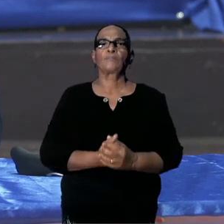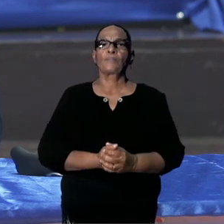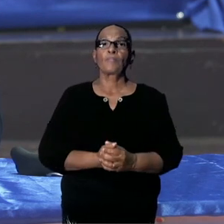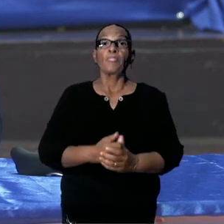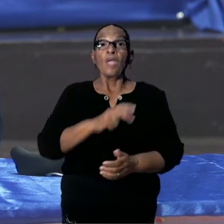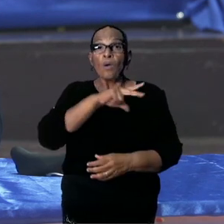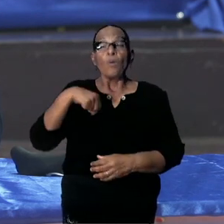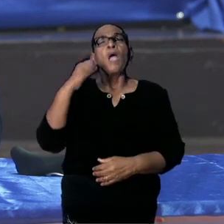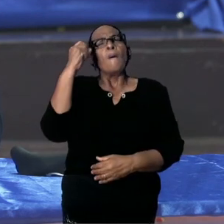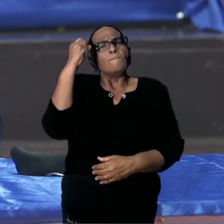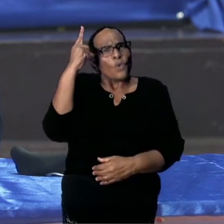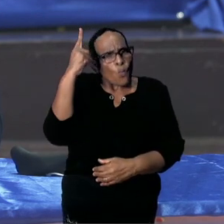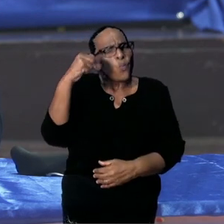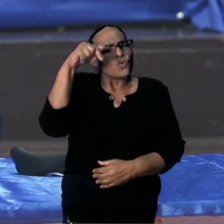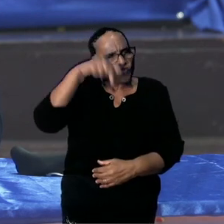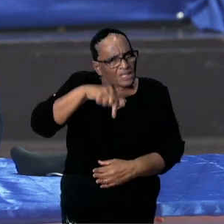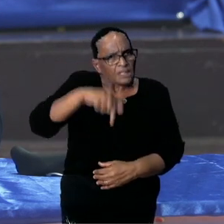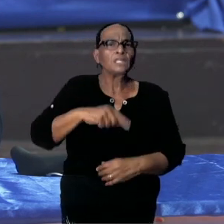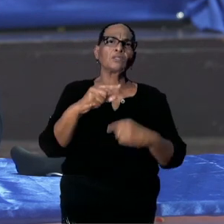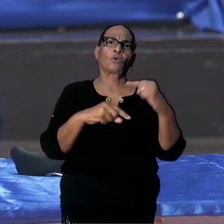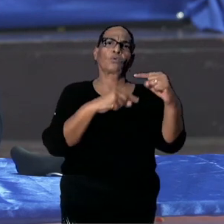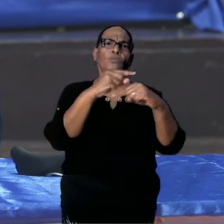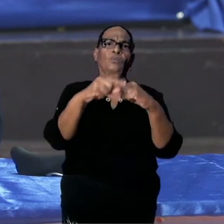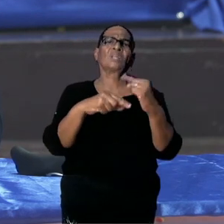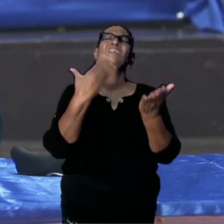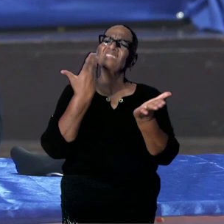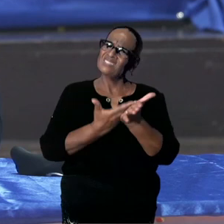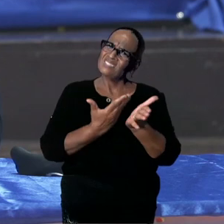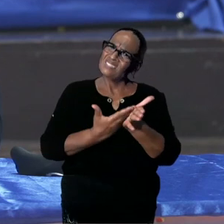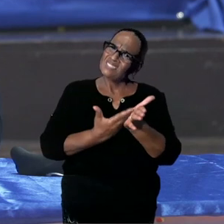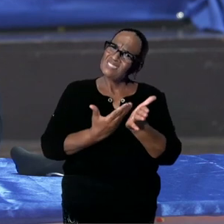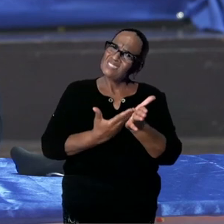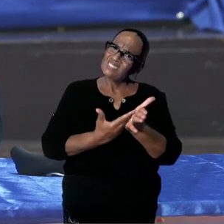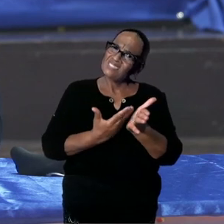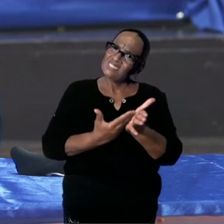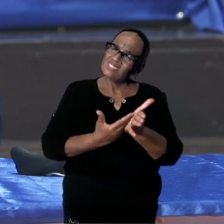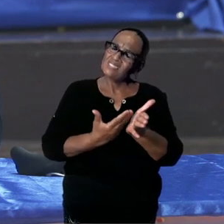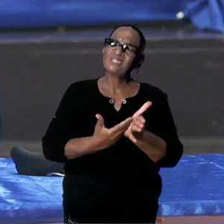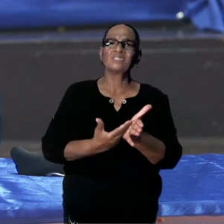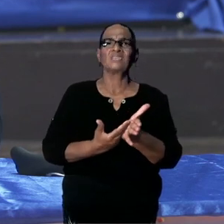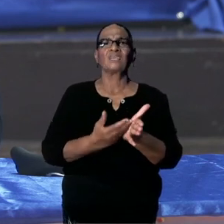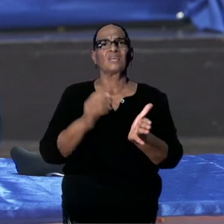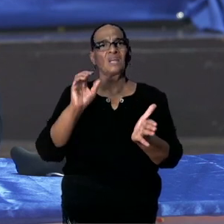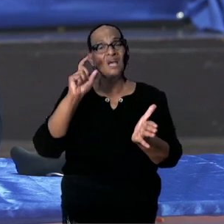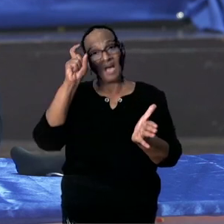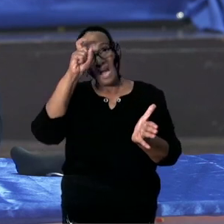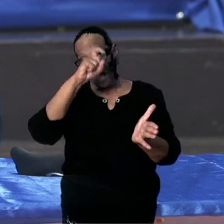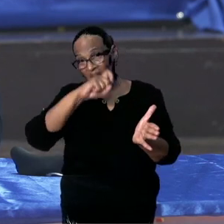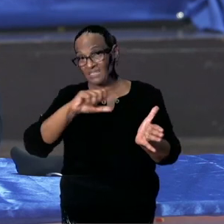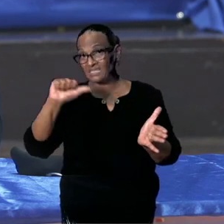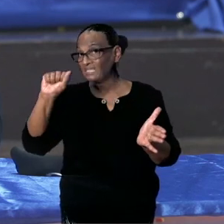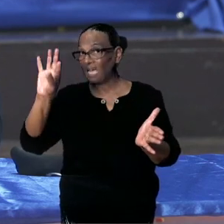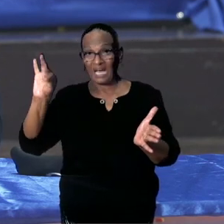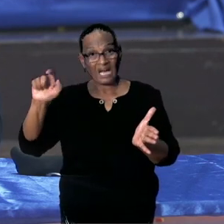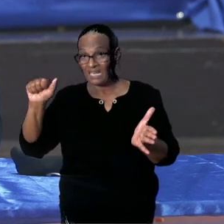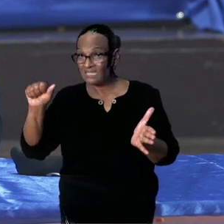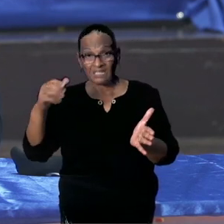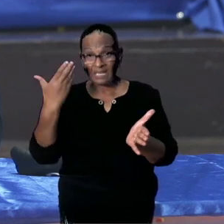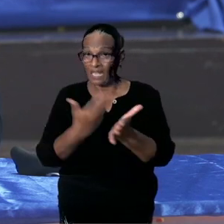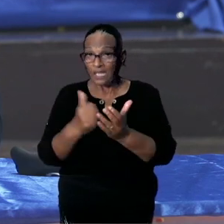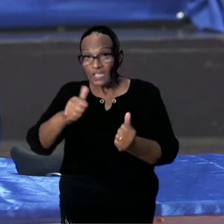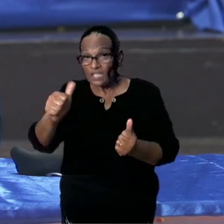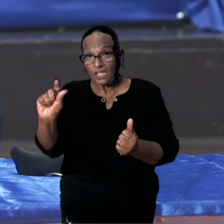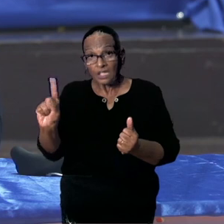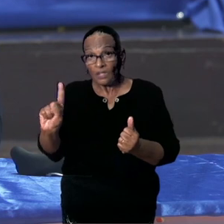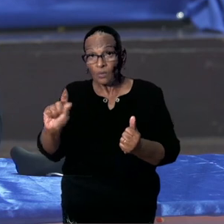ons bewust van die ontwikkelingen. En ik mag u garanderen als er harde indicaties zijn dat AstraZeneca niet geschikt is voor de